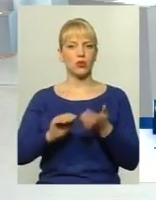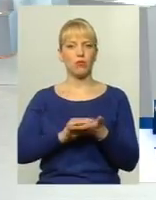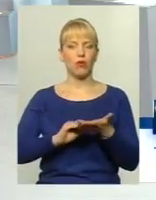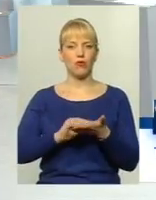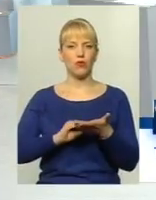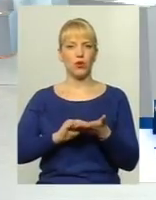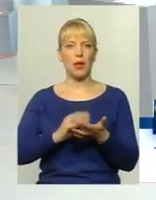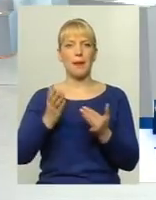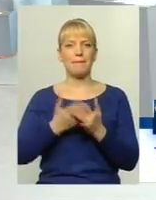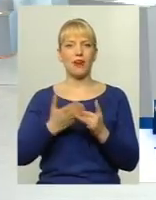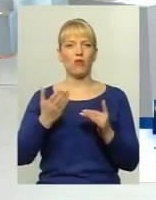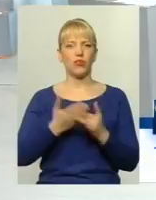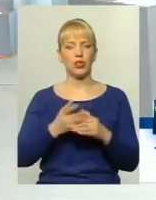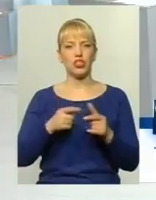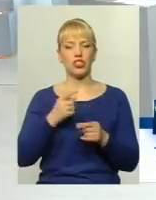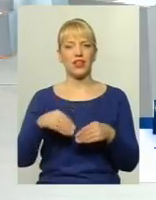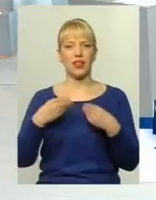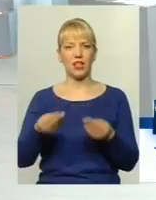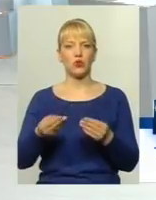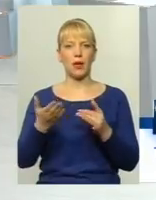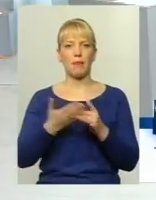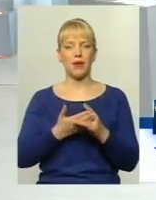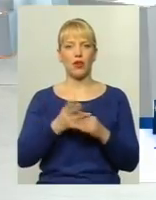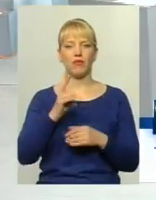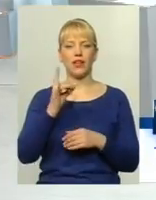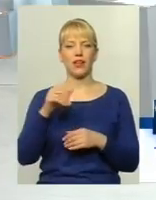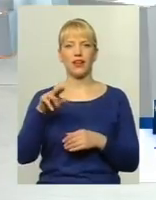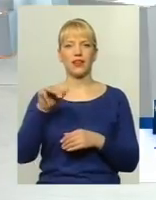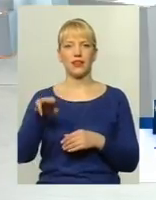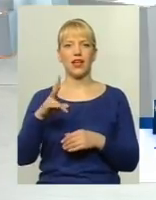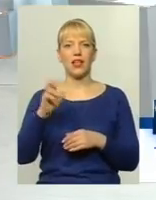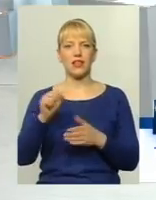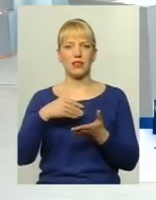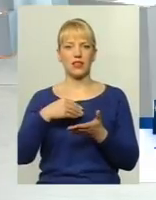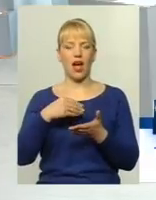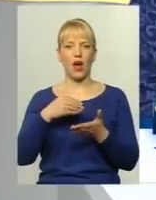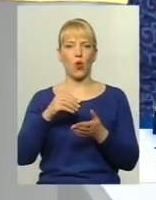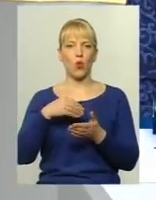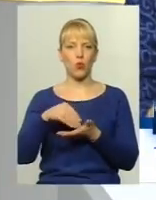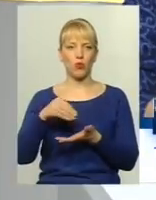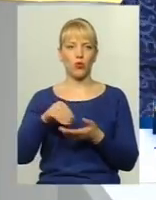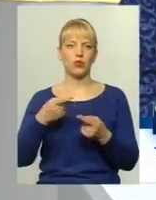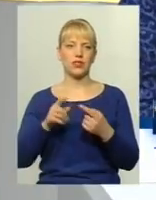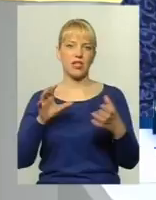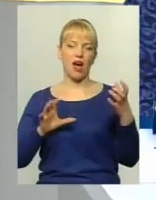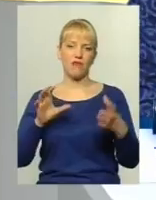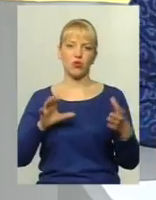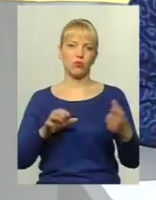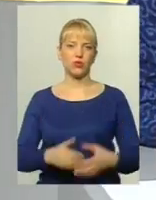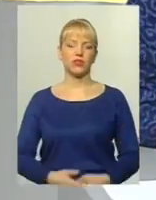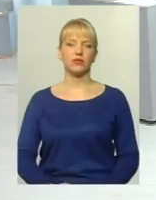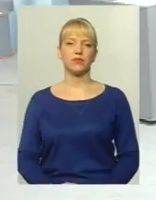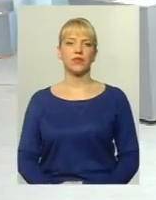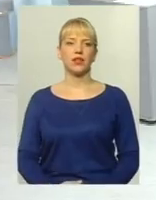пільгою пільги, чи надають їм пільги кредити на закупку цих автобусів? Дякую вам. Дякую за запитання,